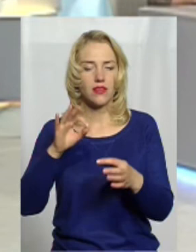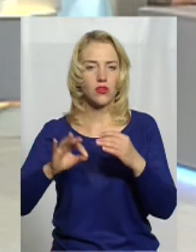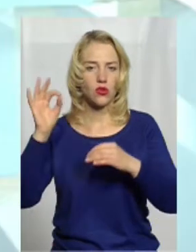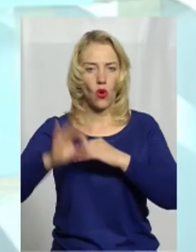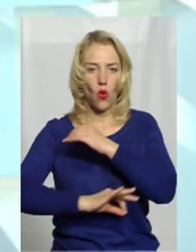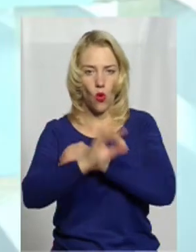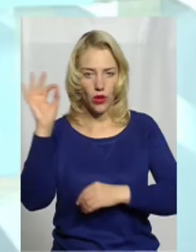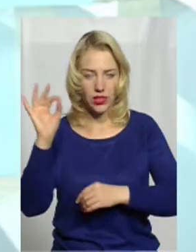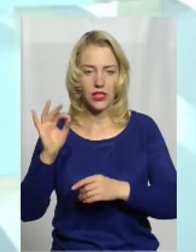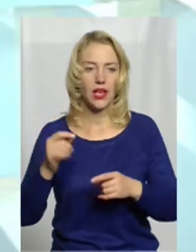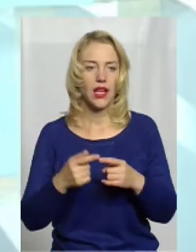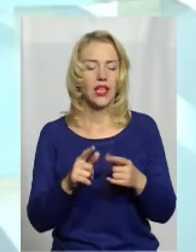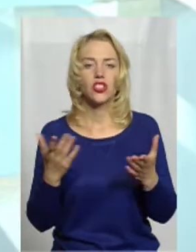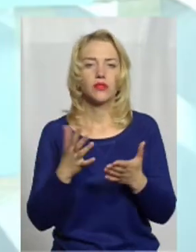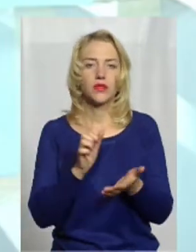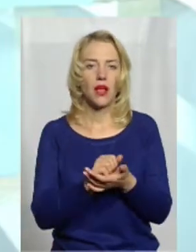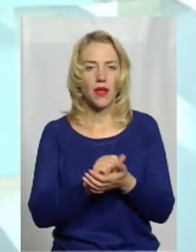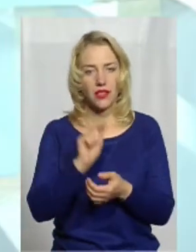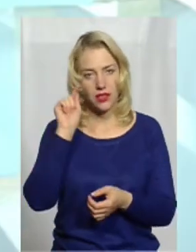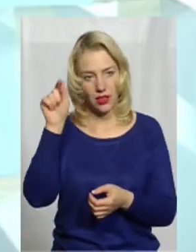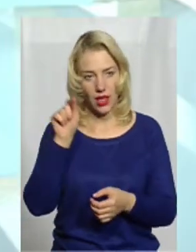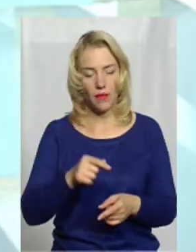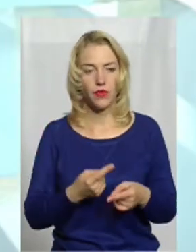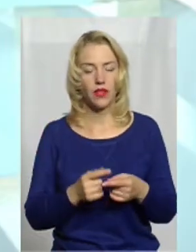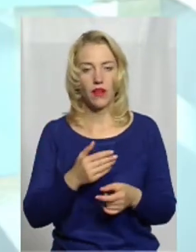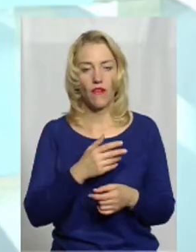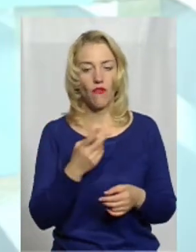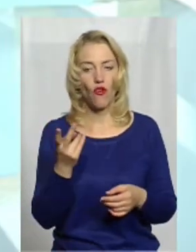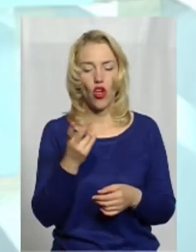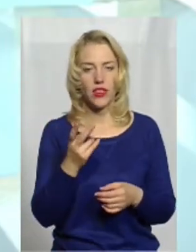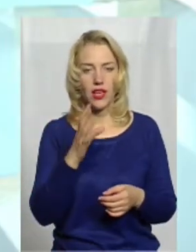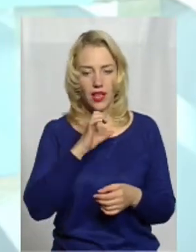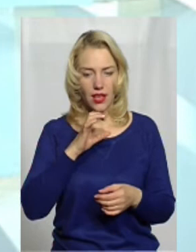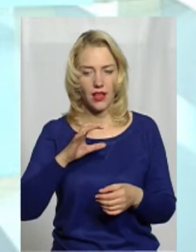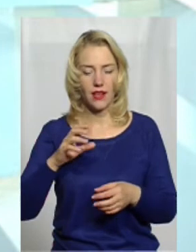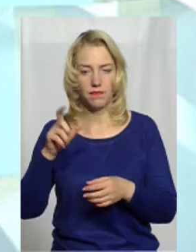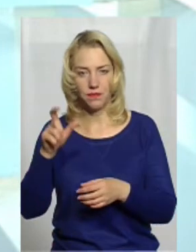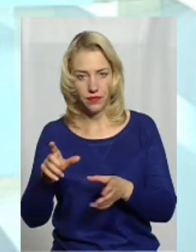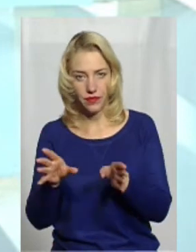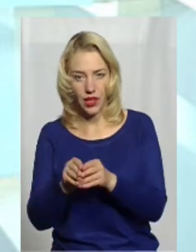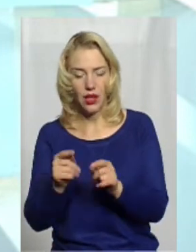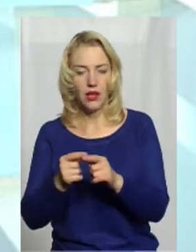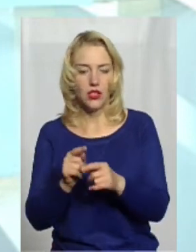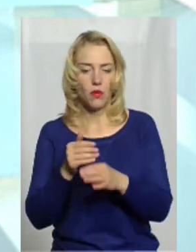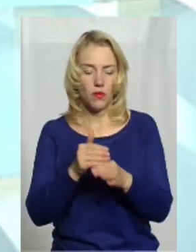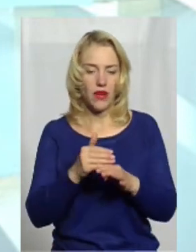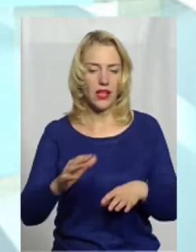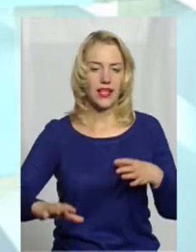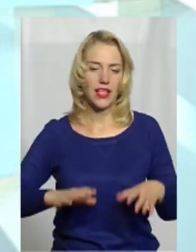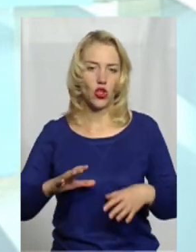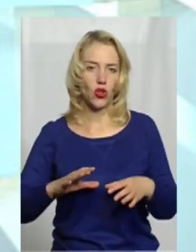Вони, як і всі кінологи національної поліції, вони допомагали цим кінологічним центрам